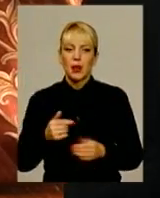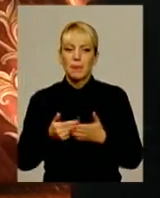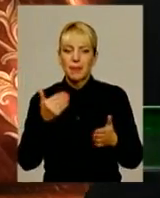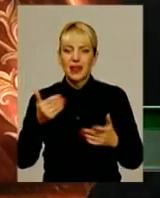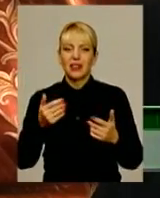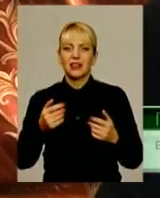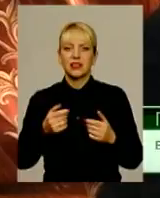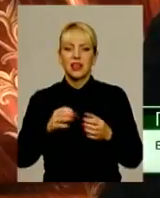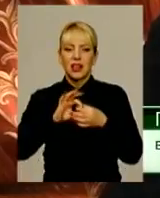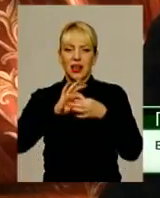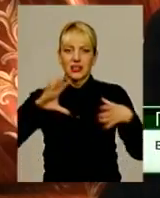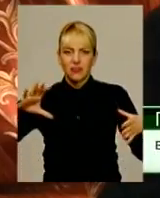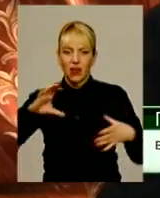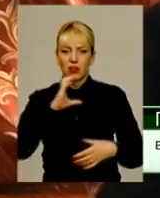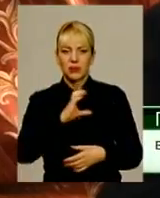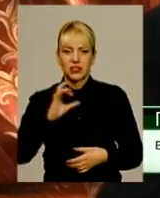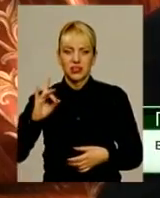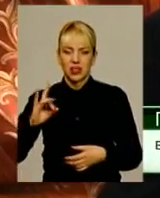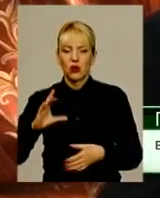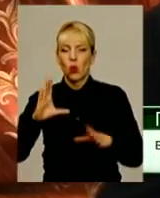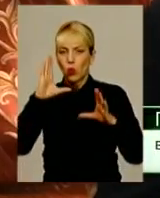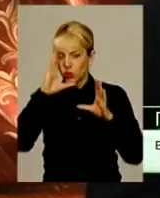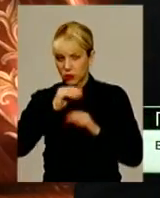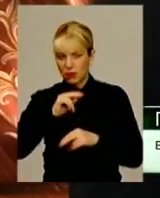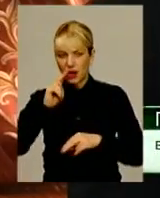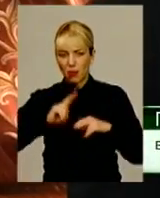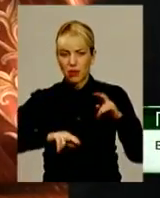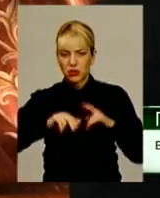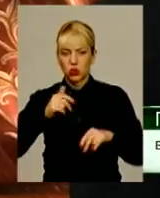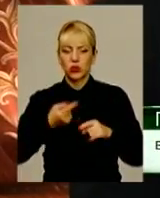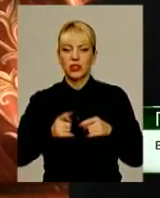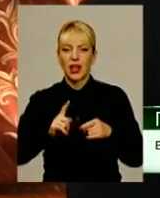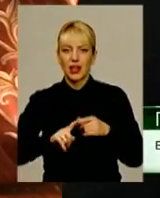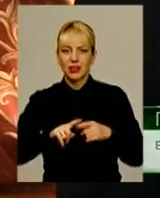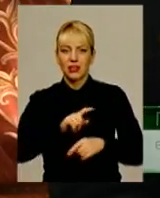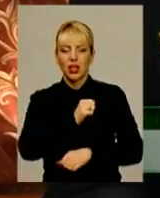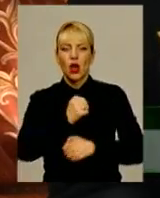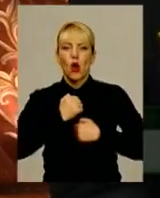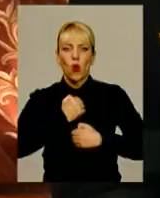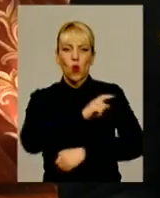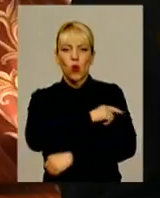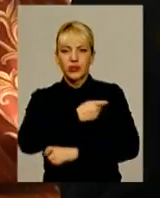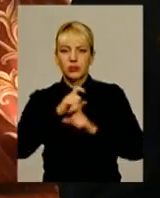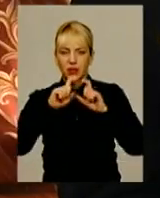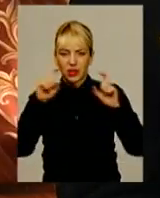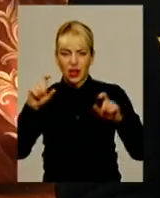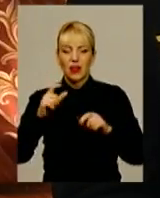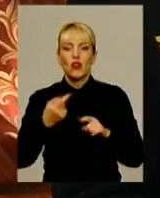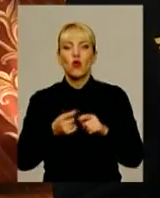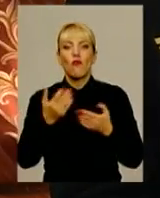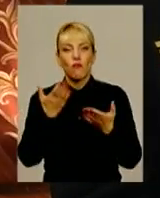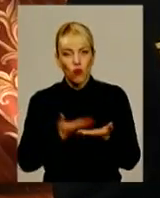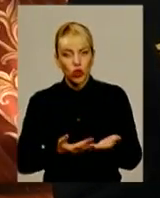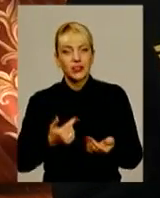випадали побудувати цей госпіталь. Ну і от я з тих пор, значить,